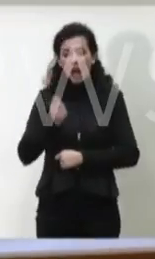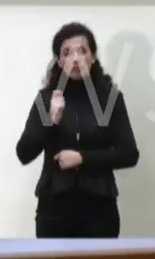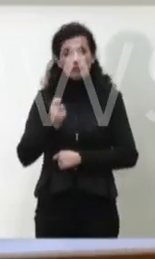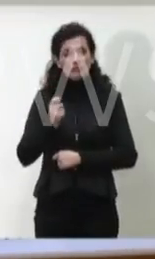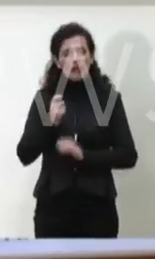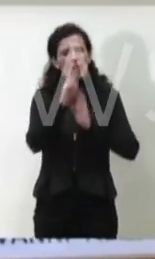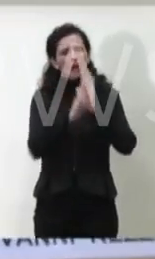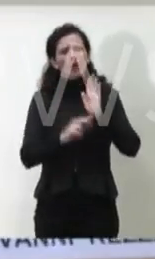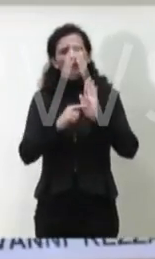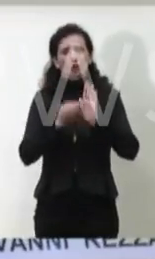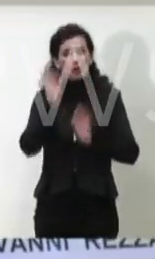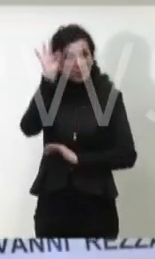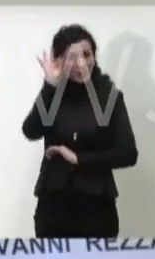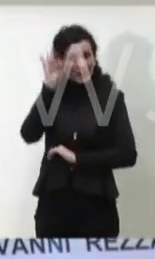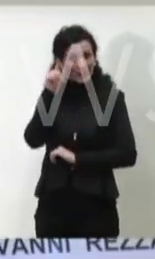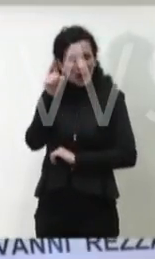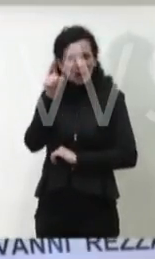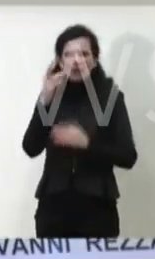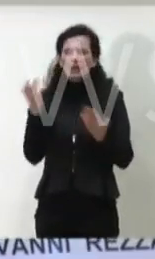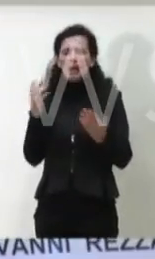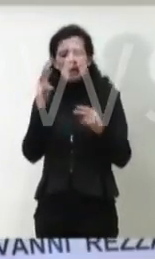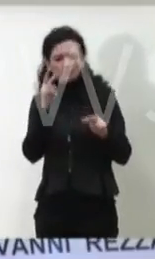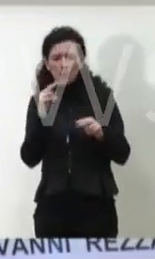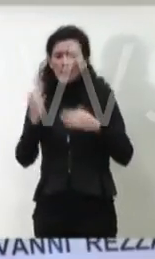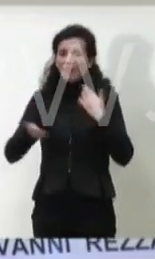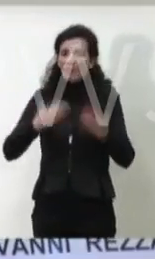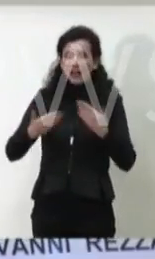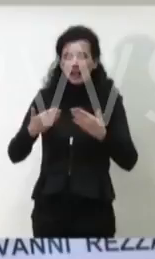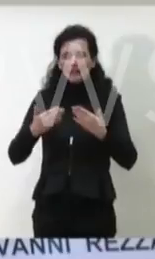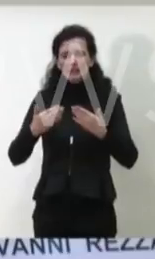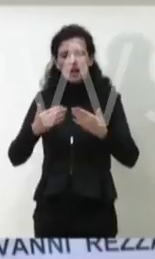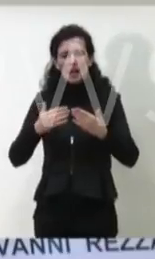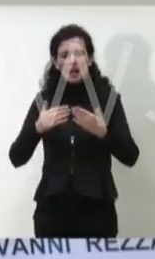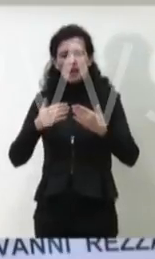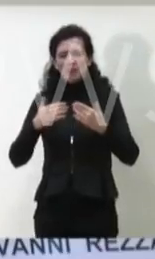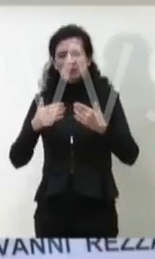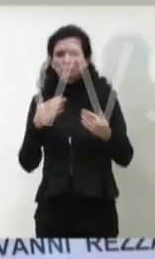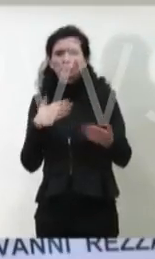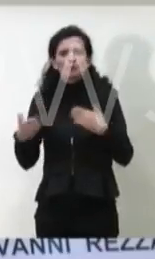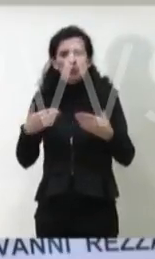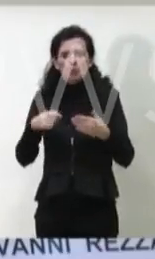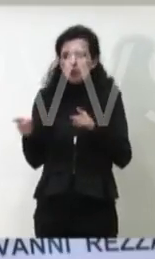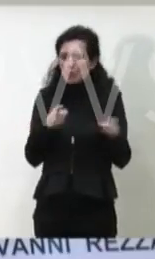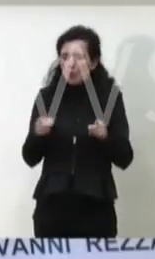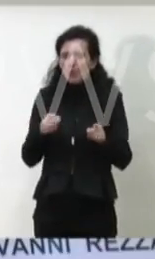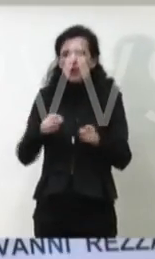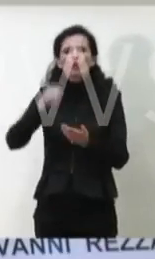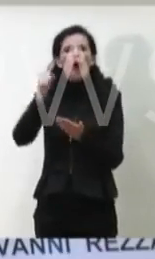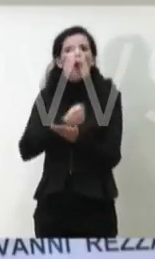abbia o meno avuto troppo fretta nell'autorizzare la